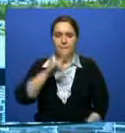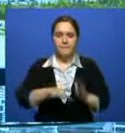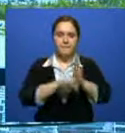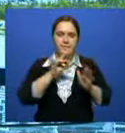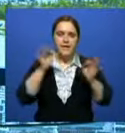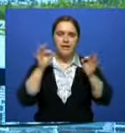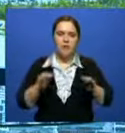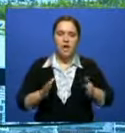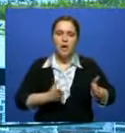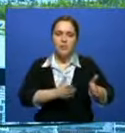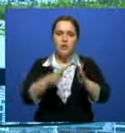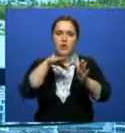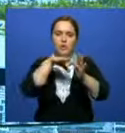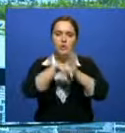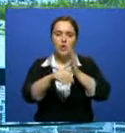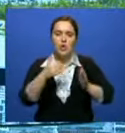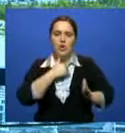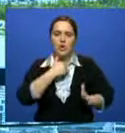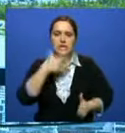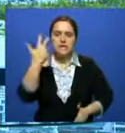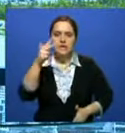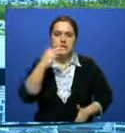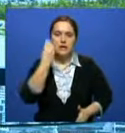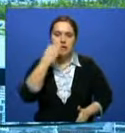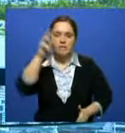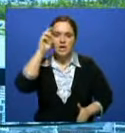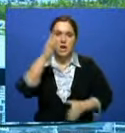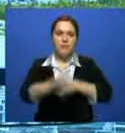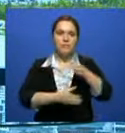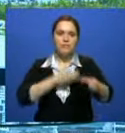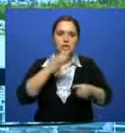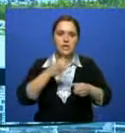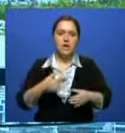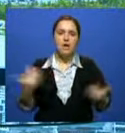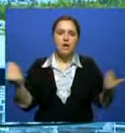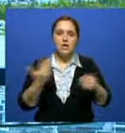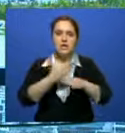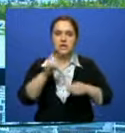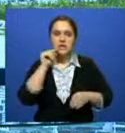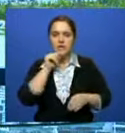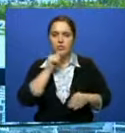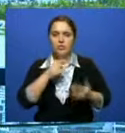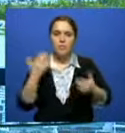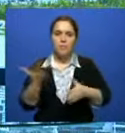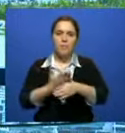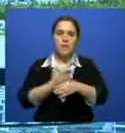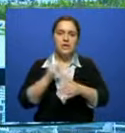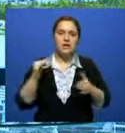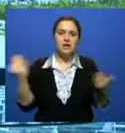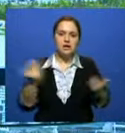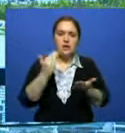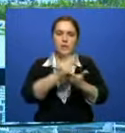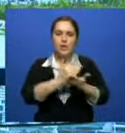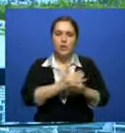курс на пути вхождения в число 30 наиболее развитых стран мира. Своим мнением о том, какие секторы экономики нуждаются в поддержке и на какие